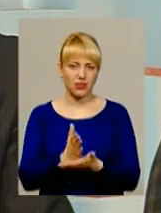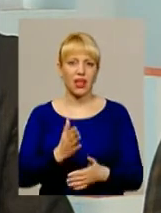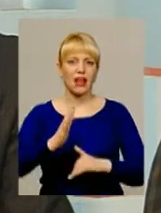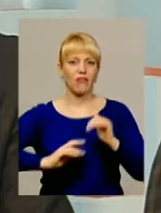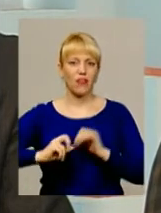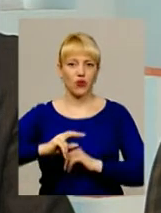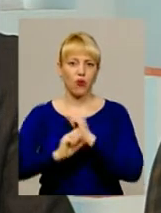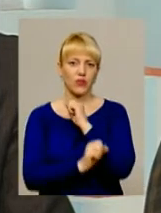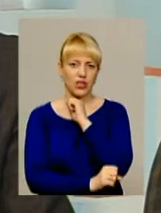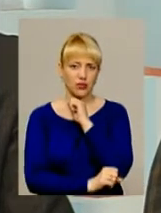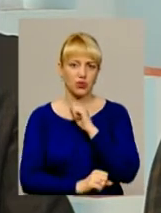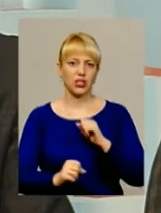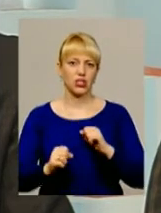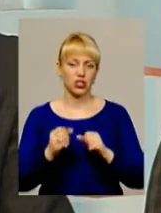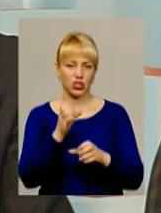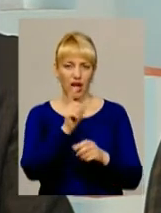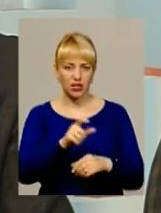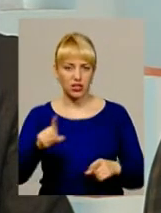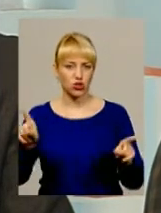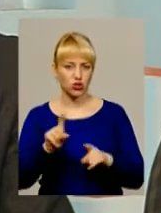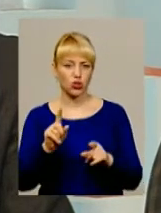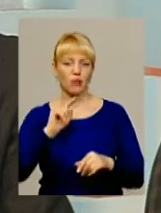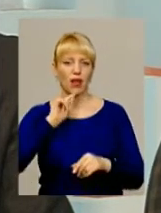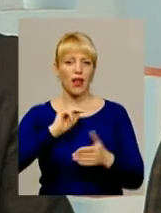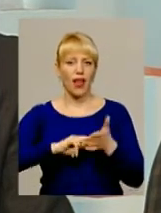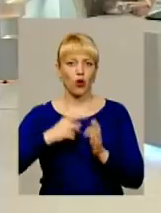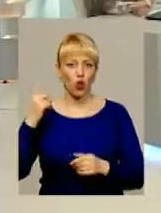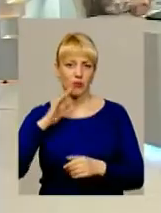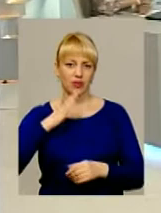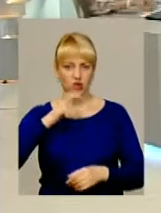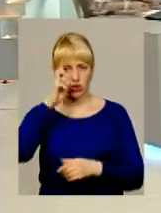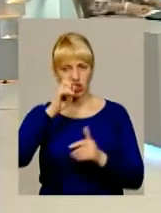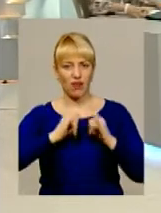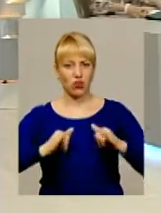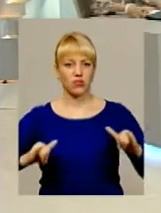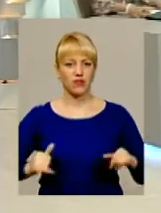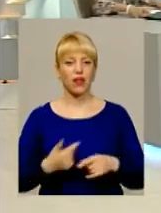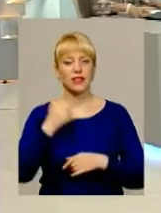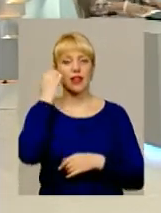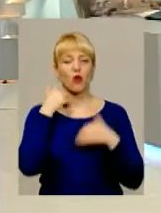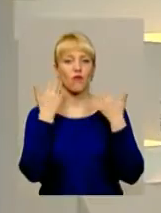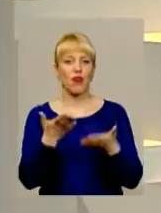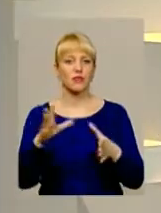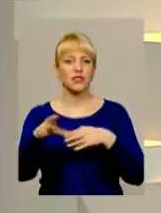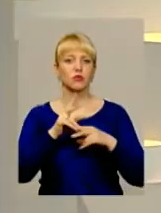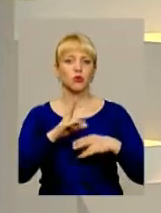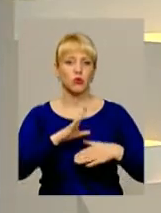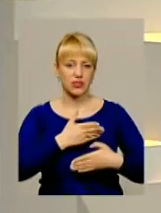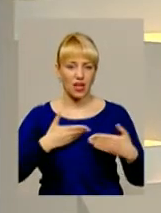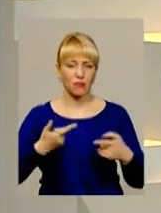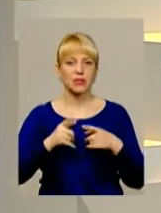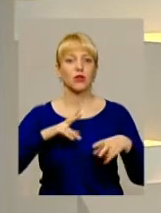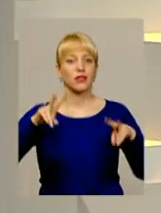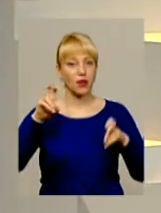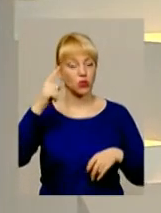робітників, робітничі кадри для того, щоб економіка нашої держави розвивалася. Що ж, дякую вам, дякую всім, хто ви з нами, це була